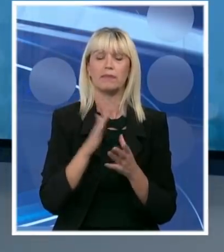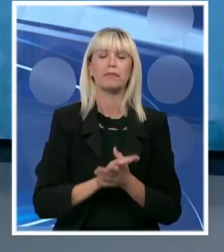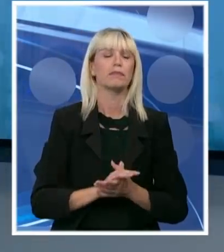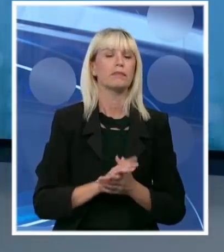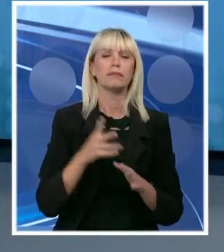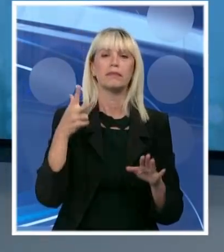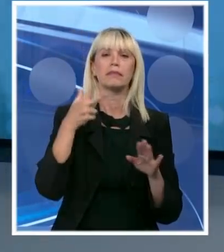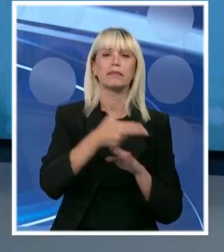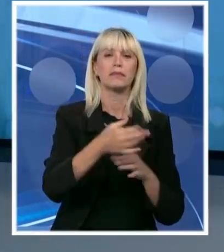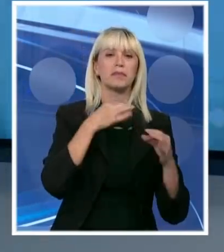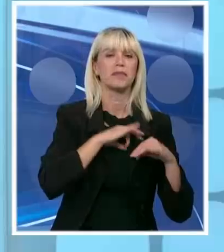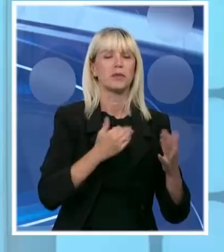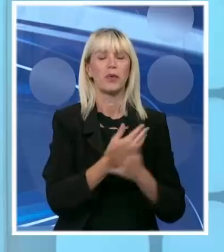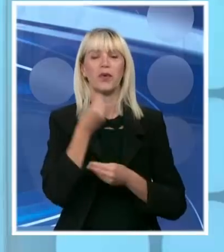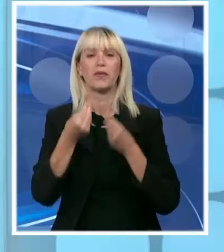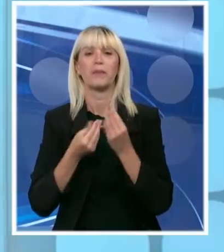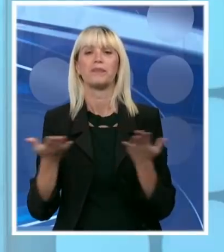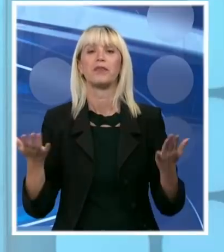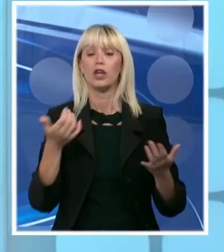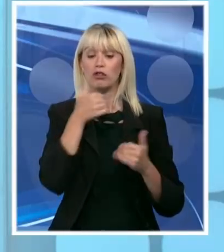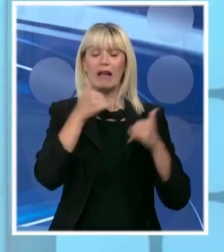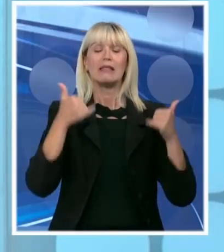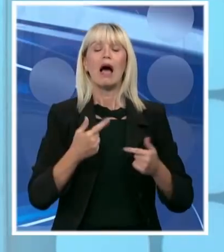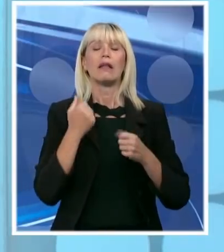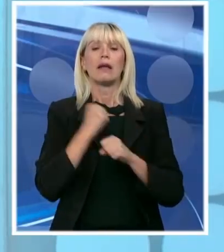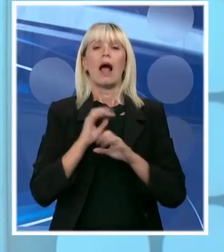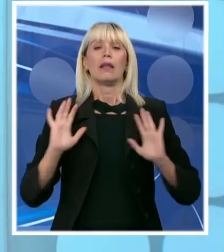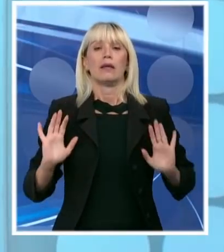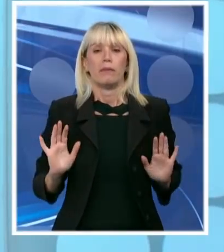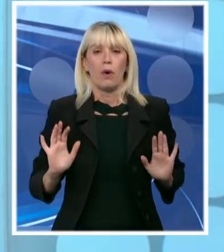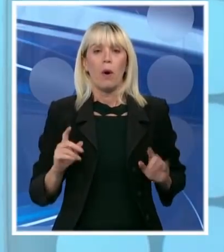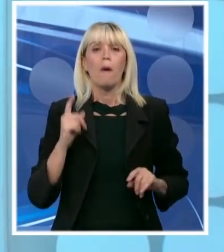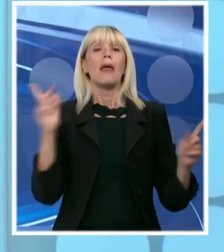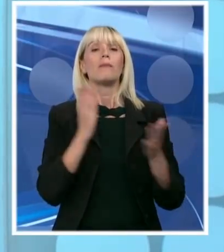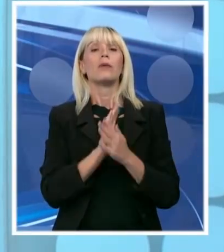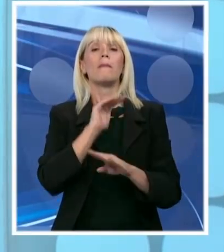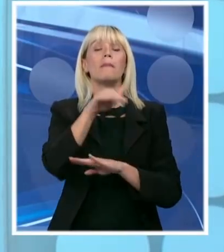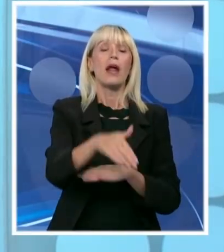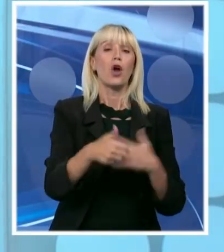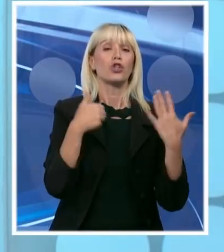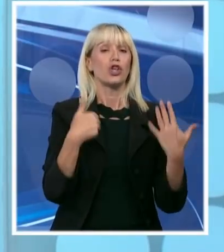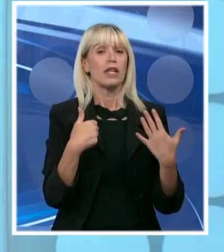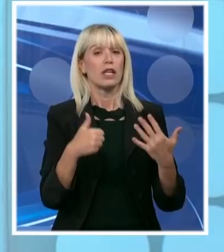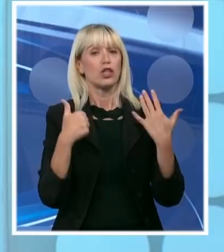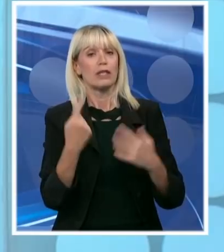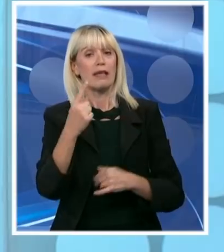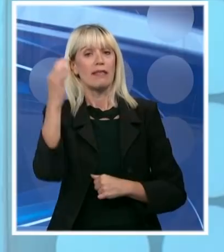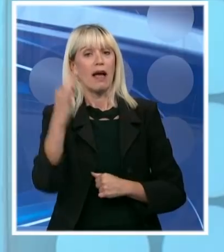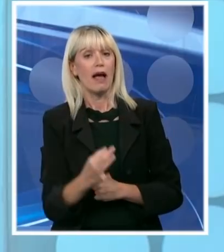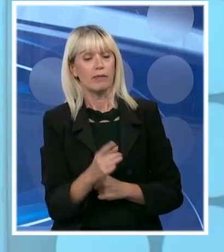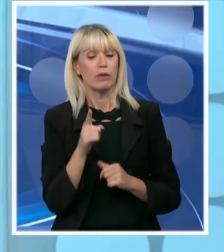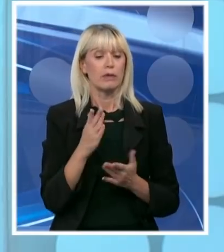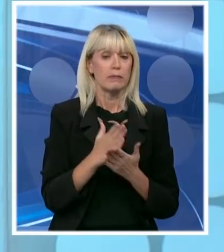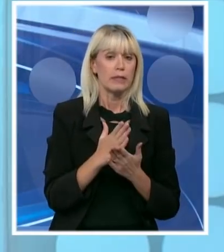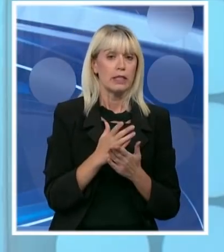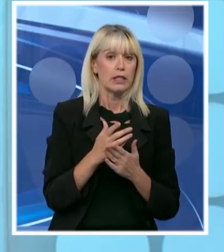sad radimo? Šta hoću ljudima da kažem? Mi ćemo pokušati da ne pređemo 60-61. Biće na ivici. Biće